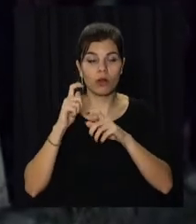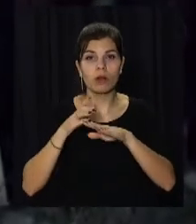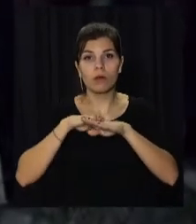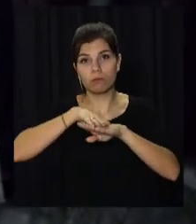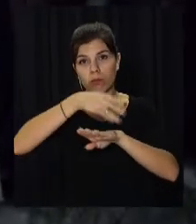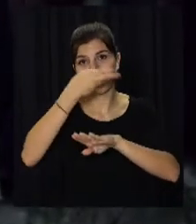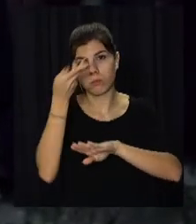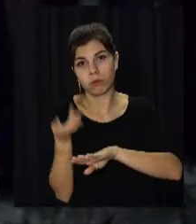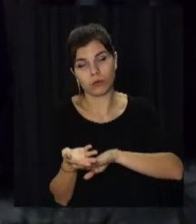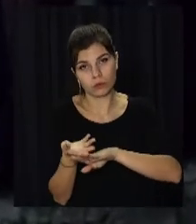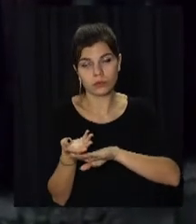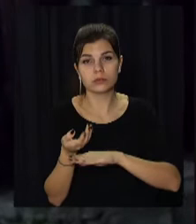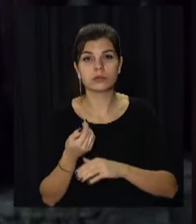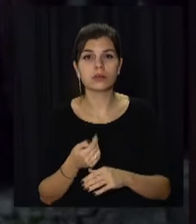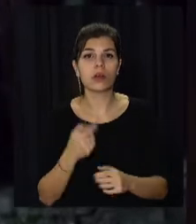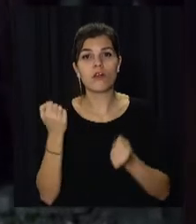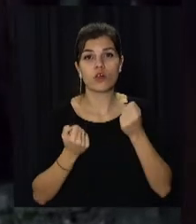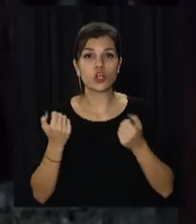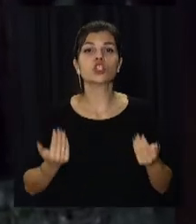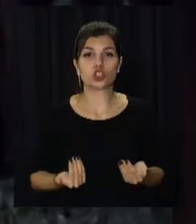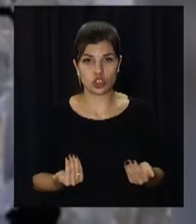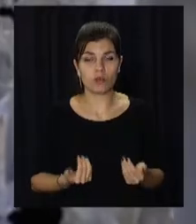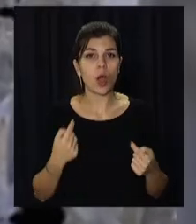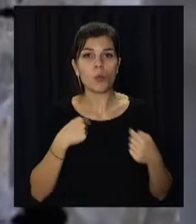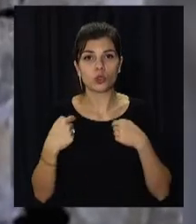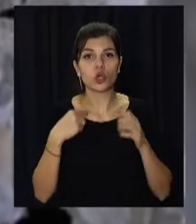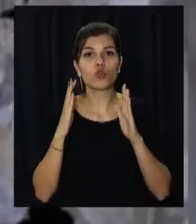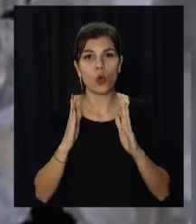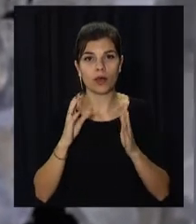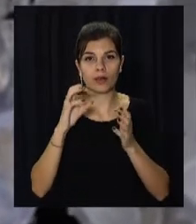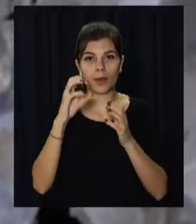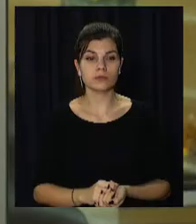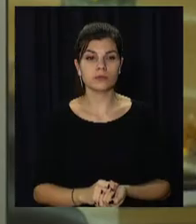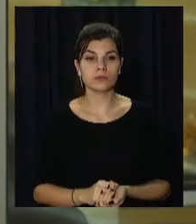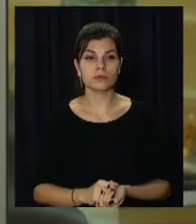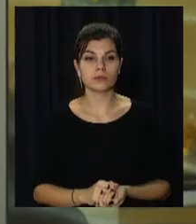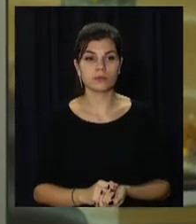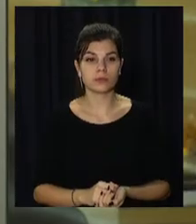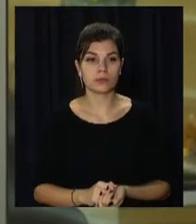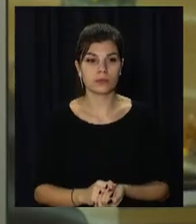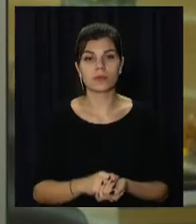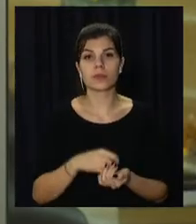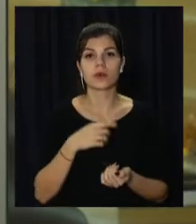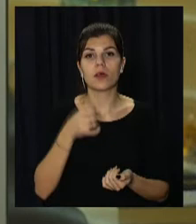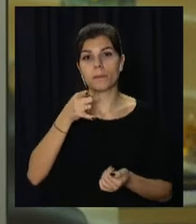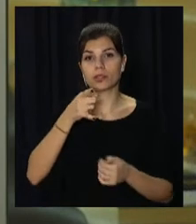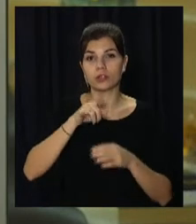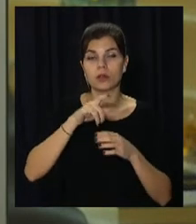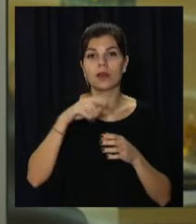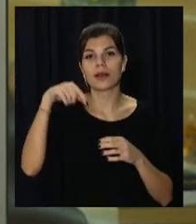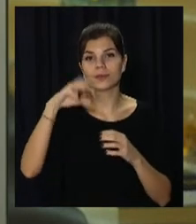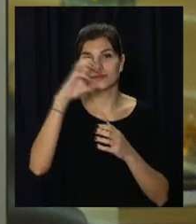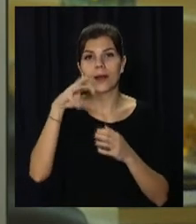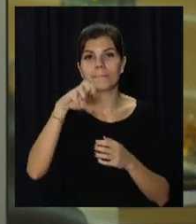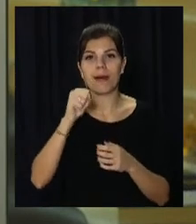кювет та перекинулась на бік. Водій живий, постраждали лише мандарини. Надати адміністративні послуги та